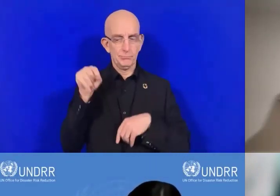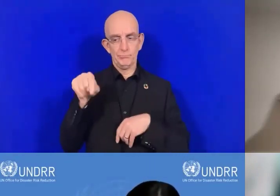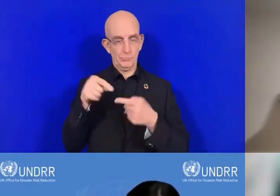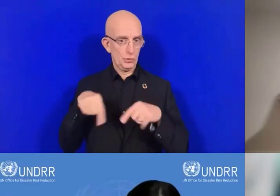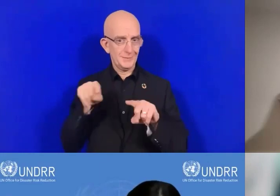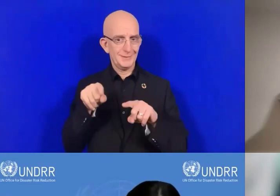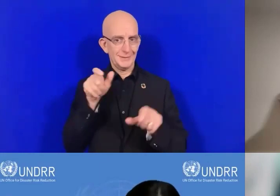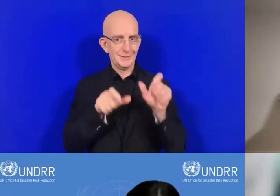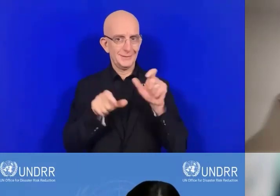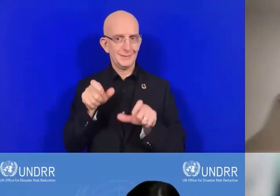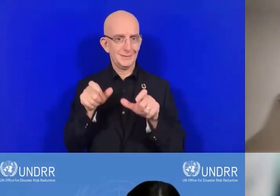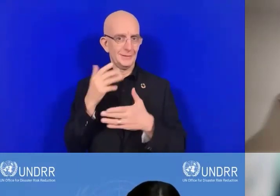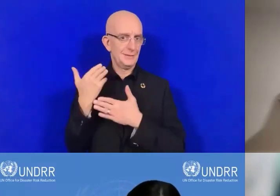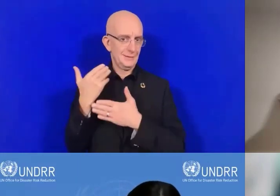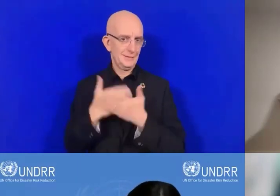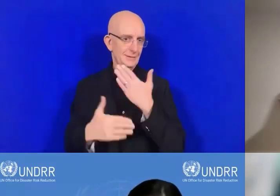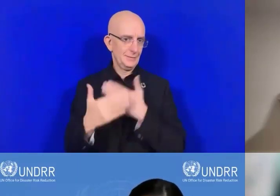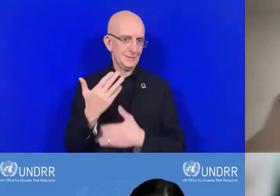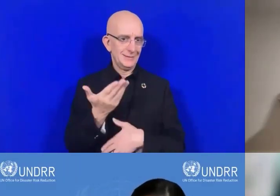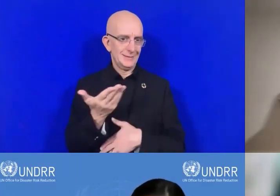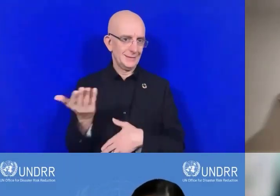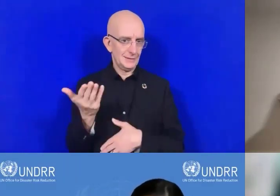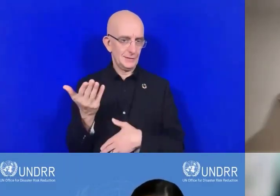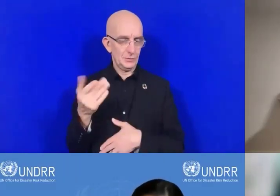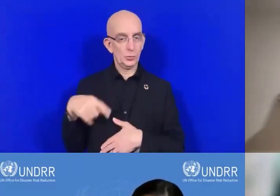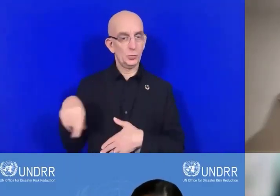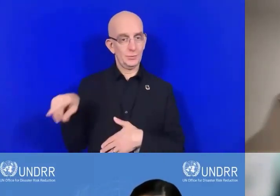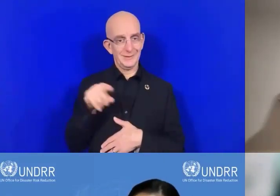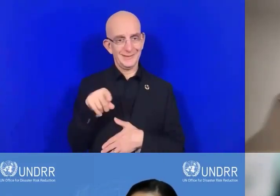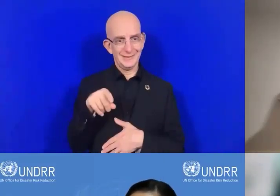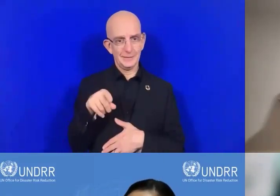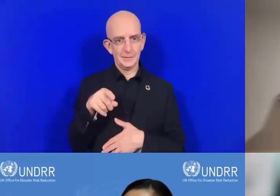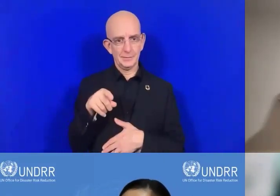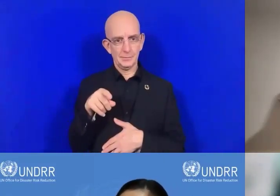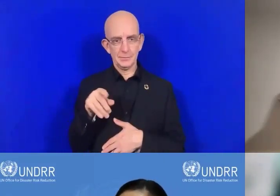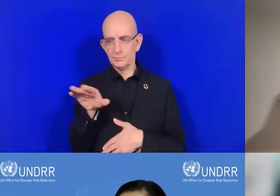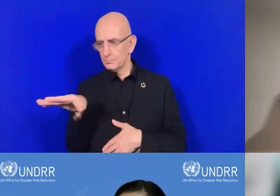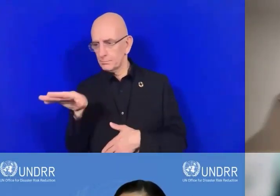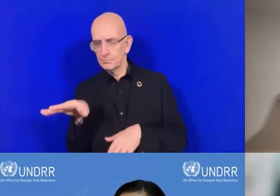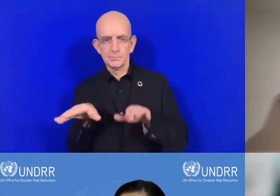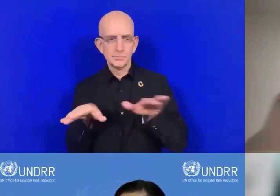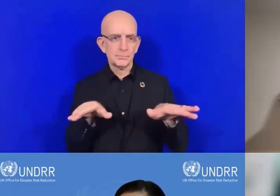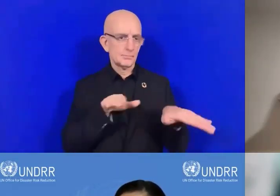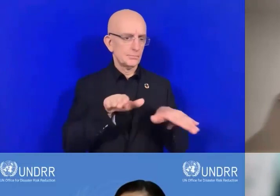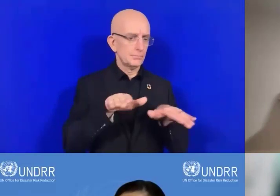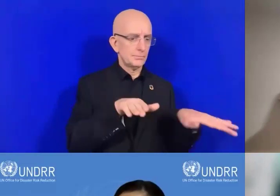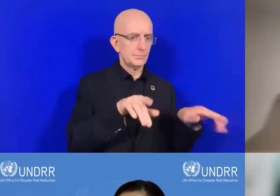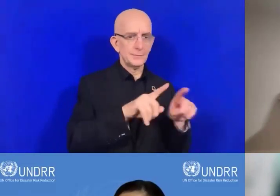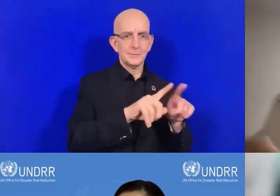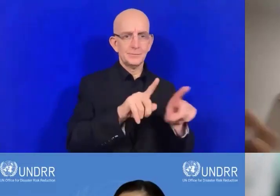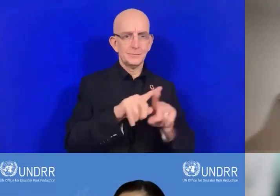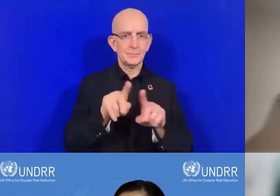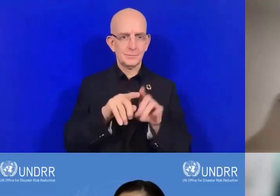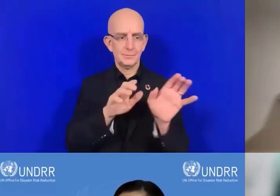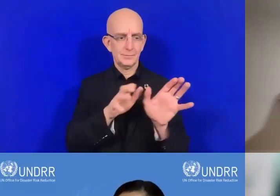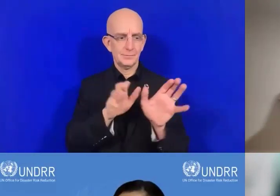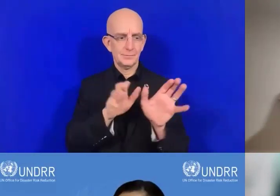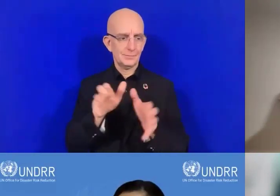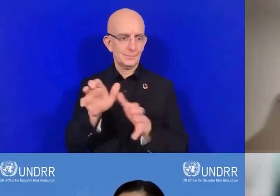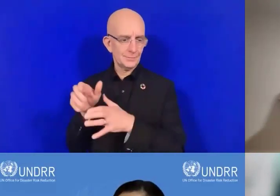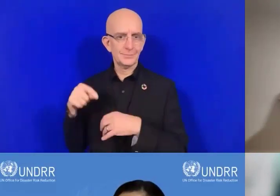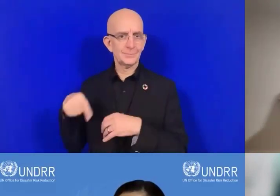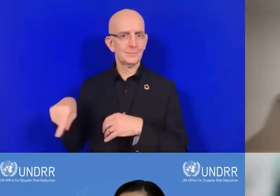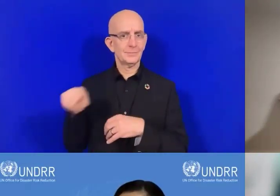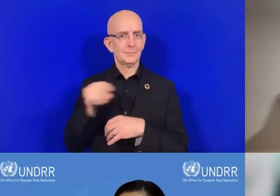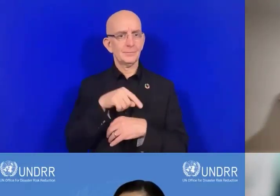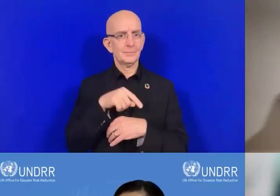Nous les contactons. Nous avons d'ailleurs contacté d'autres entités, d'autres régions de la ville et